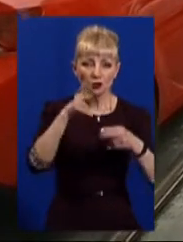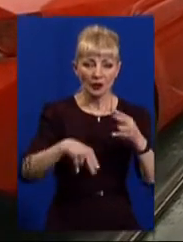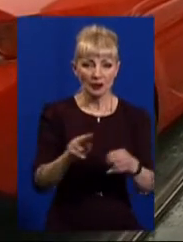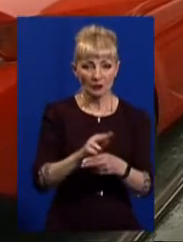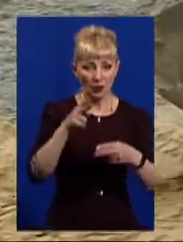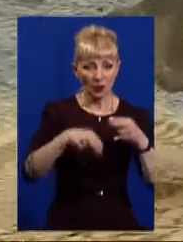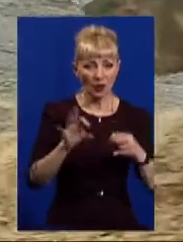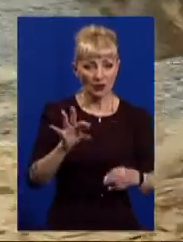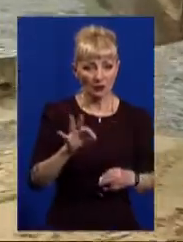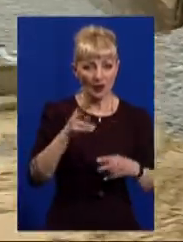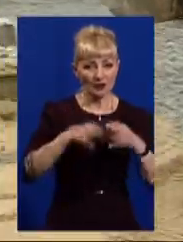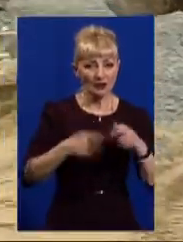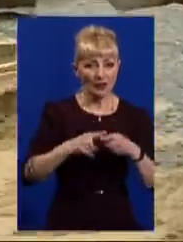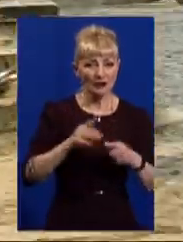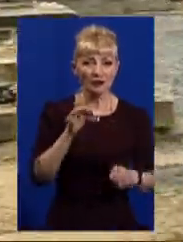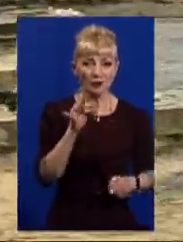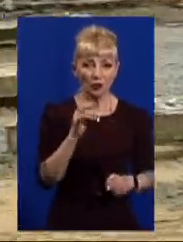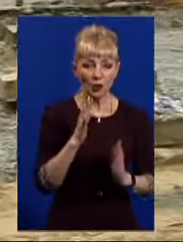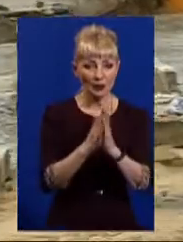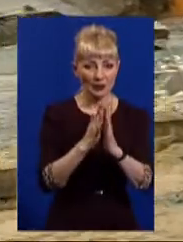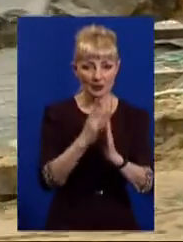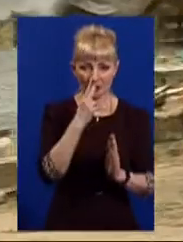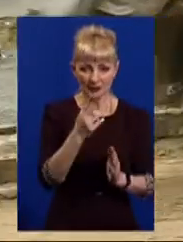Наприкінці цього строку проспект виглядав так.